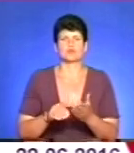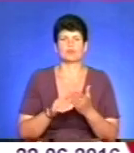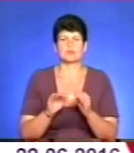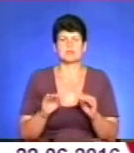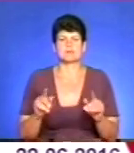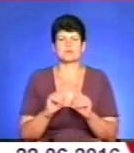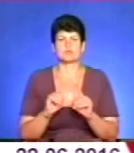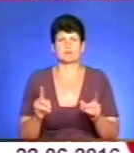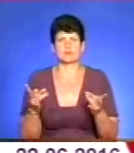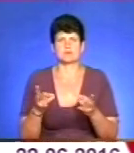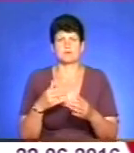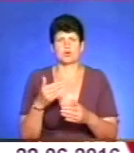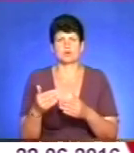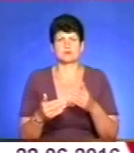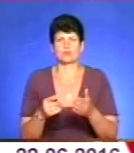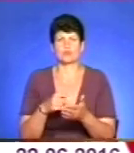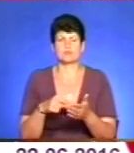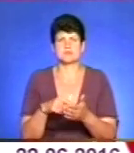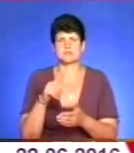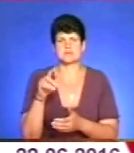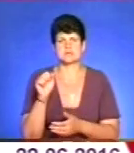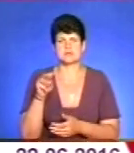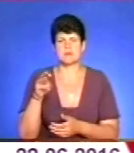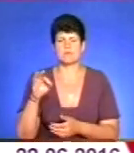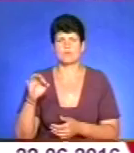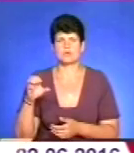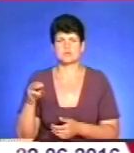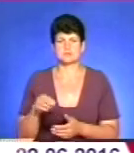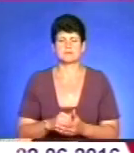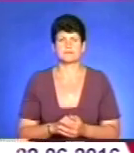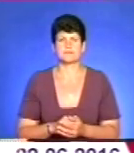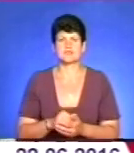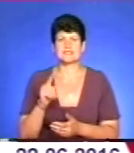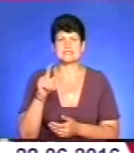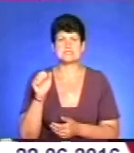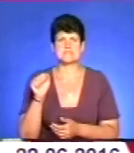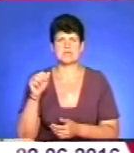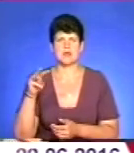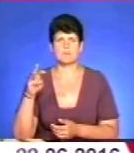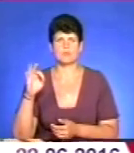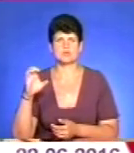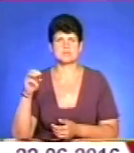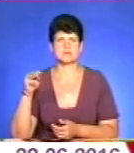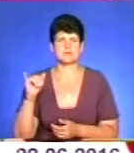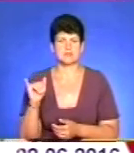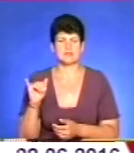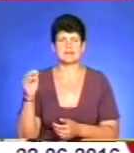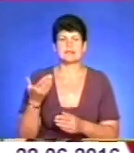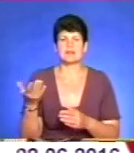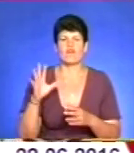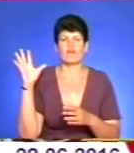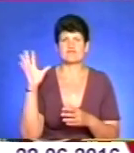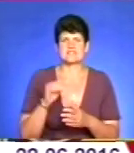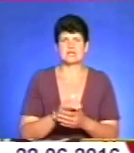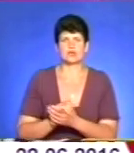особливими потребами крок за кроком у місті Замость. В Замості, де вже все товариство,